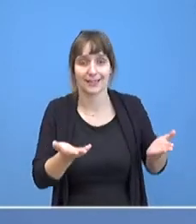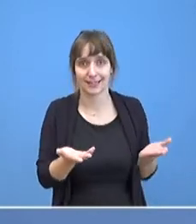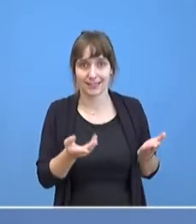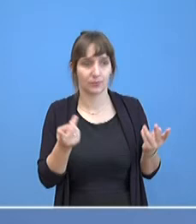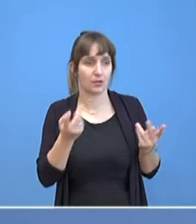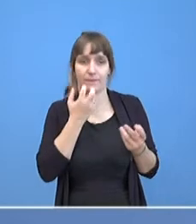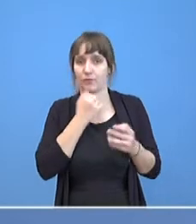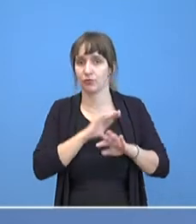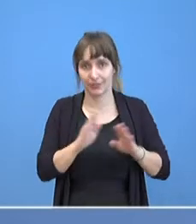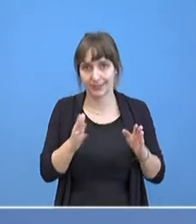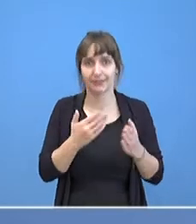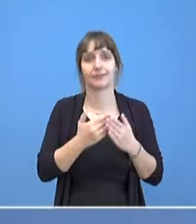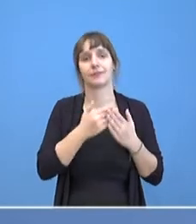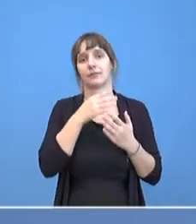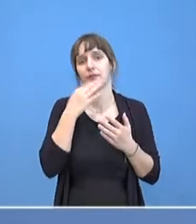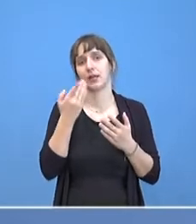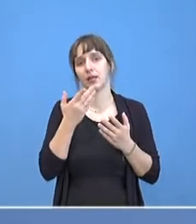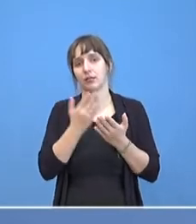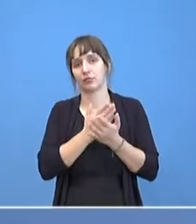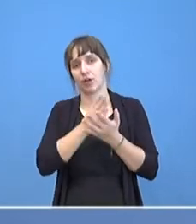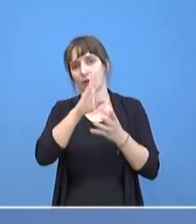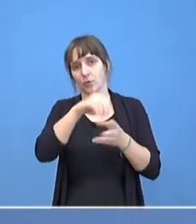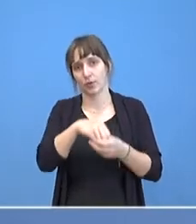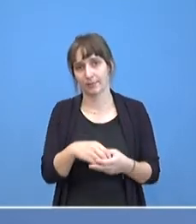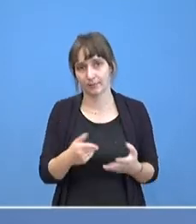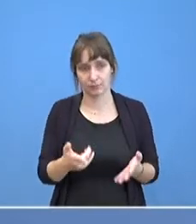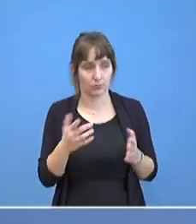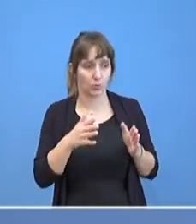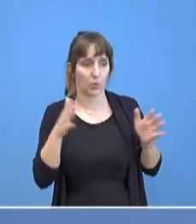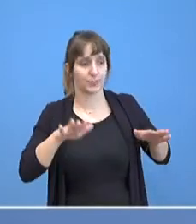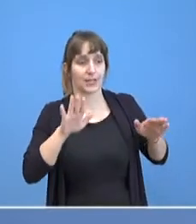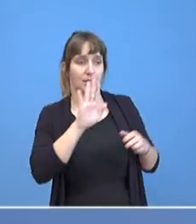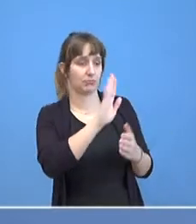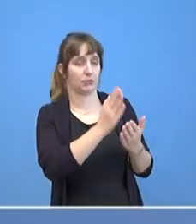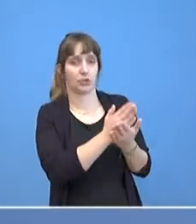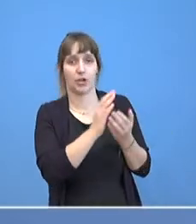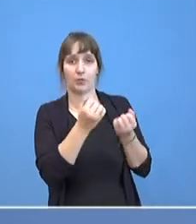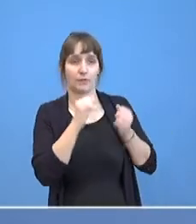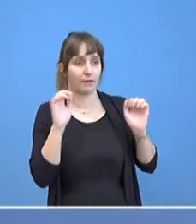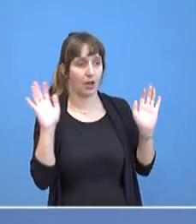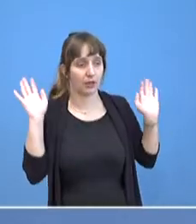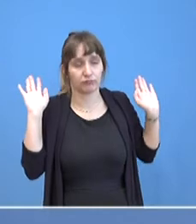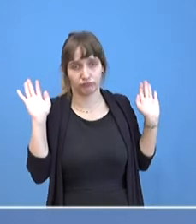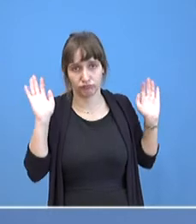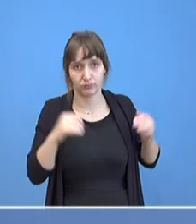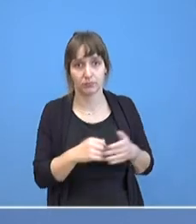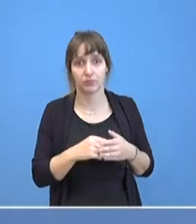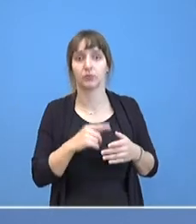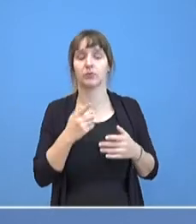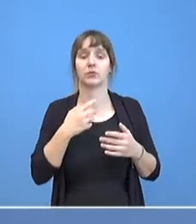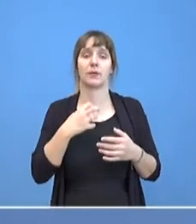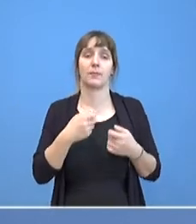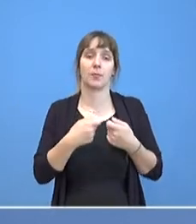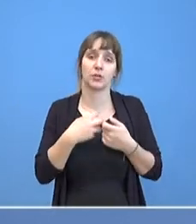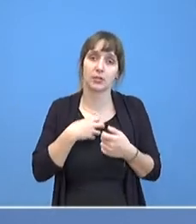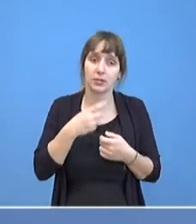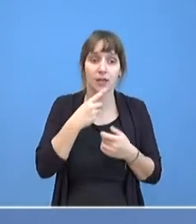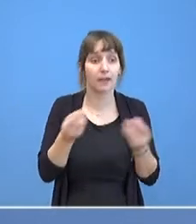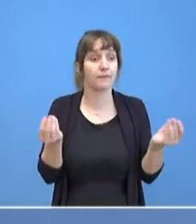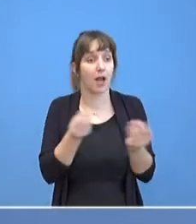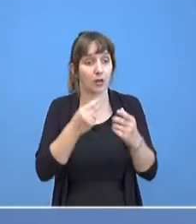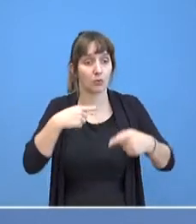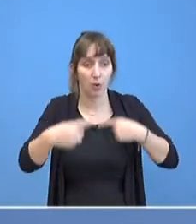nicht möchte. Das ist Großbritanniens freie Entscheidung. Und solange verhandelt wird, sagte sie, bin ich optimistisch.